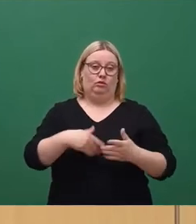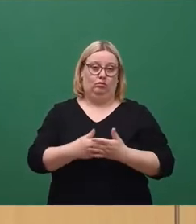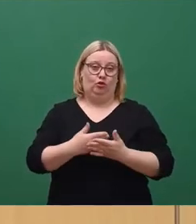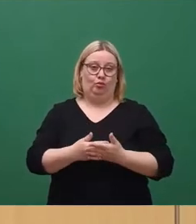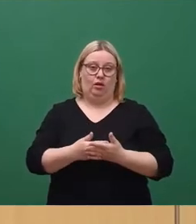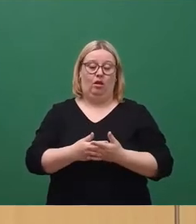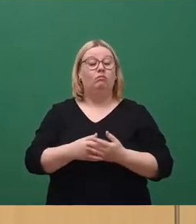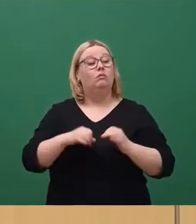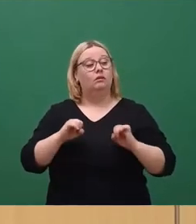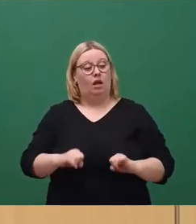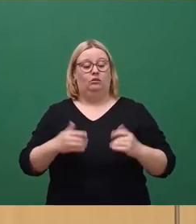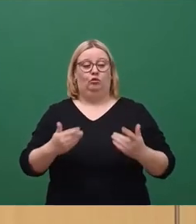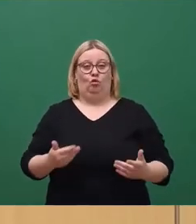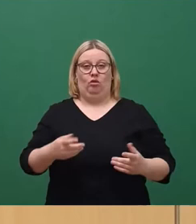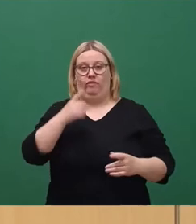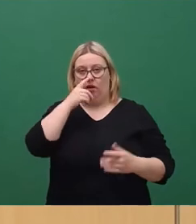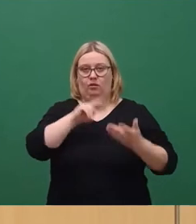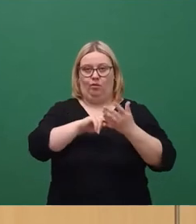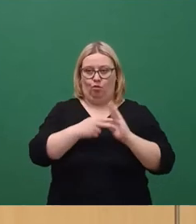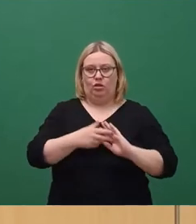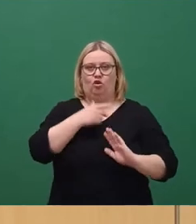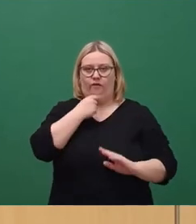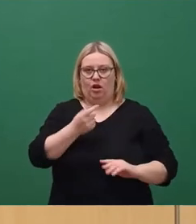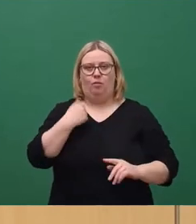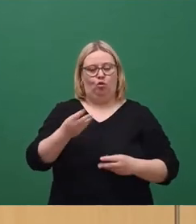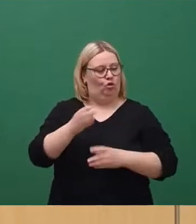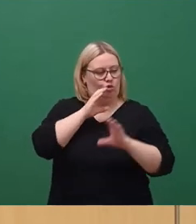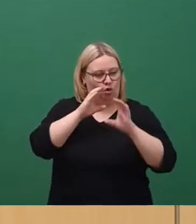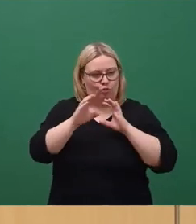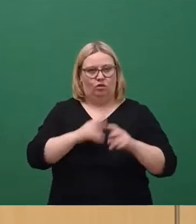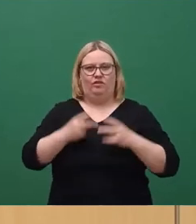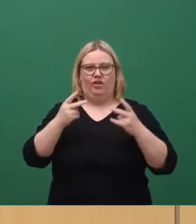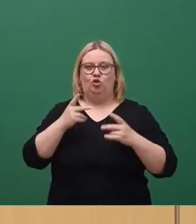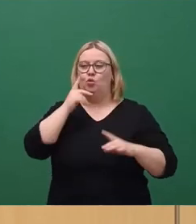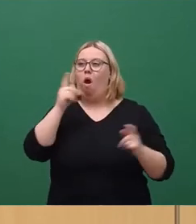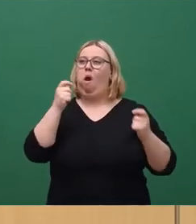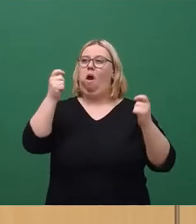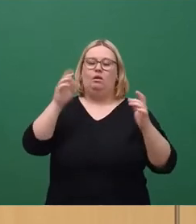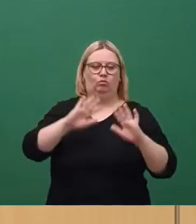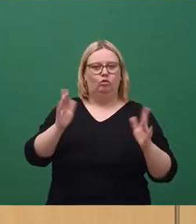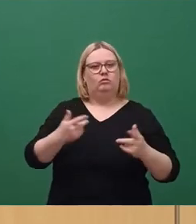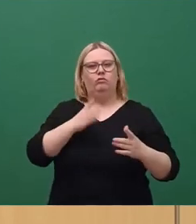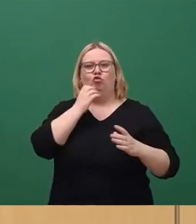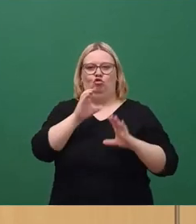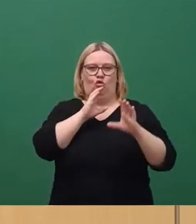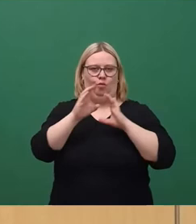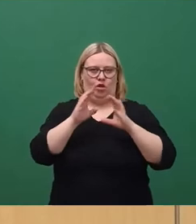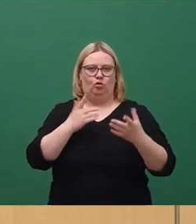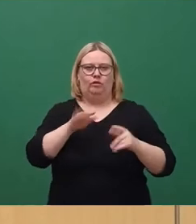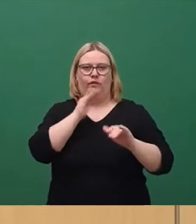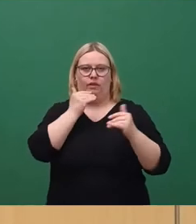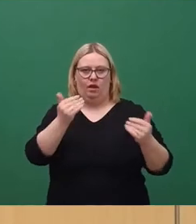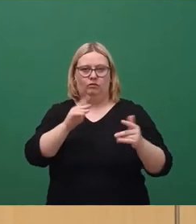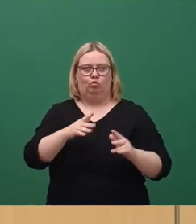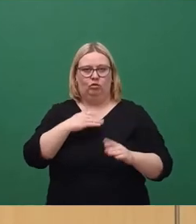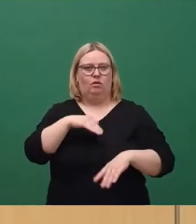sein könnte, wenn der politische Wille zur Verständigung statt fruchtloser Debatten vorhanden ist. Ich danke Ihnen für Ihre geschätzte